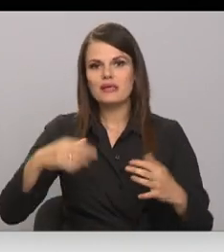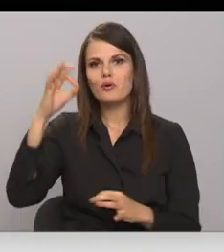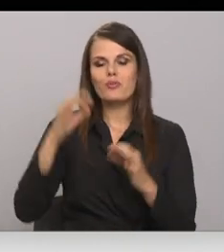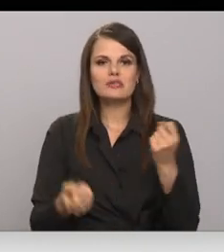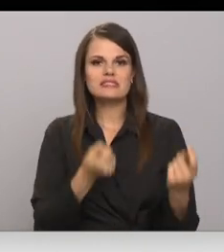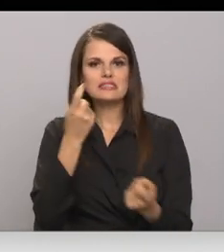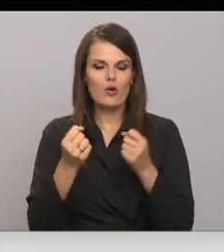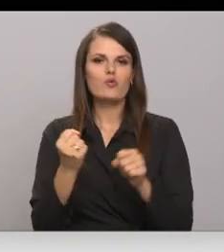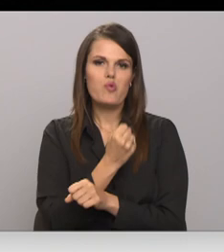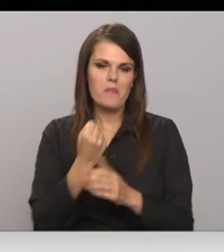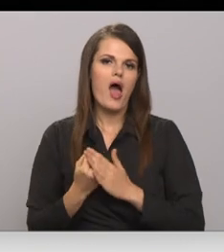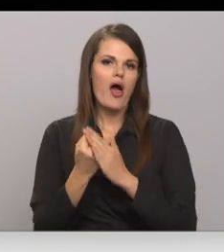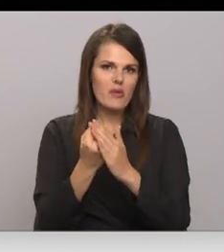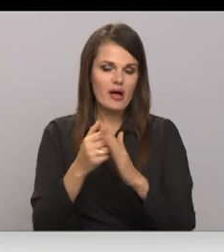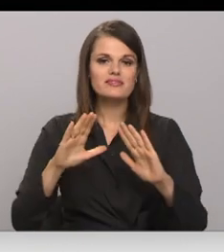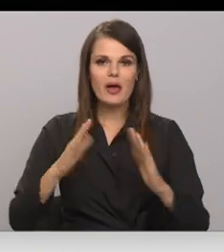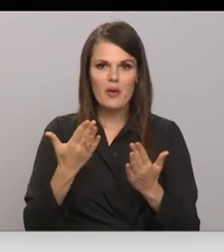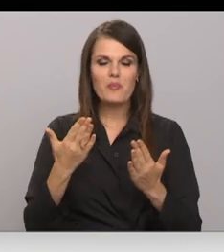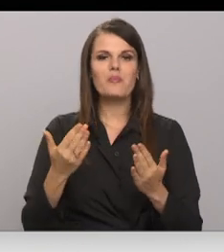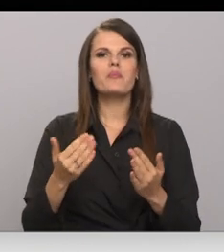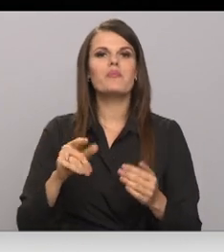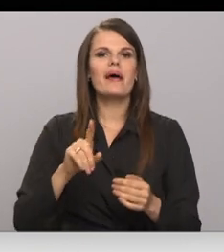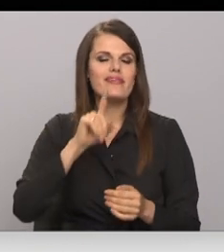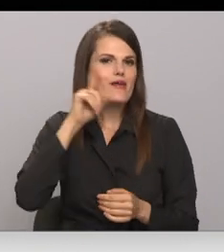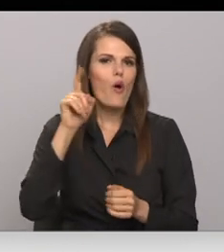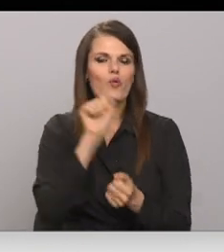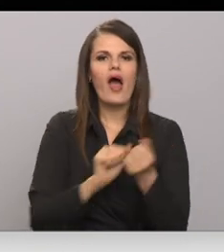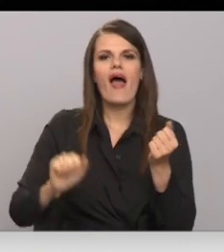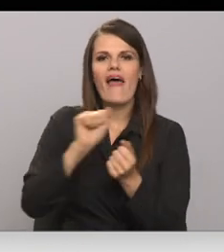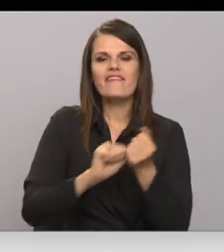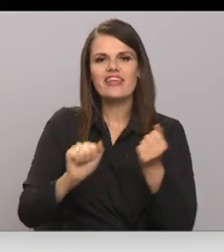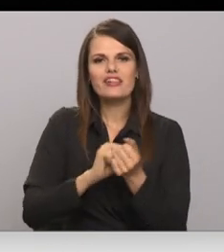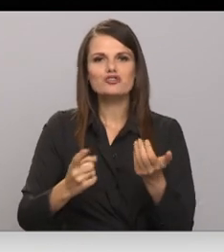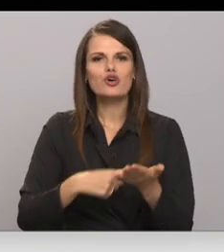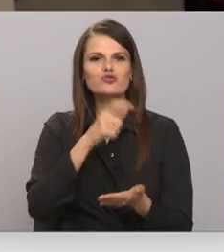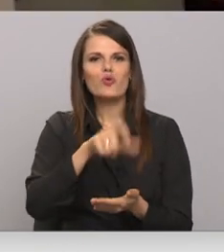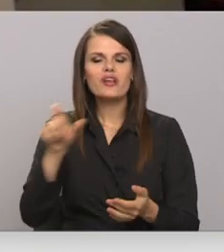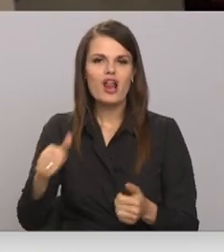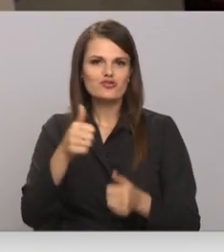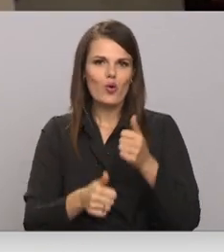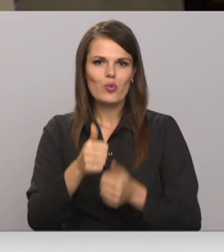uguņošana tomēr atbalsta. Taču jauno vides reportīru konkursā piedalījusies visa klase.